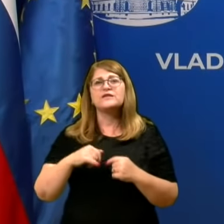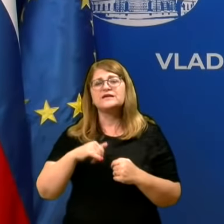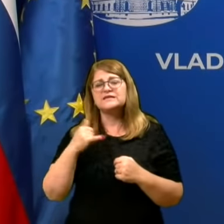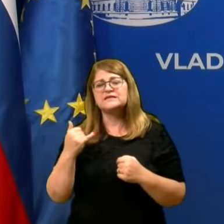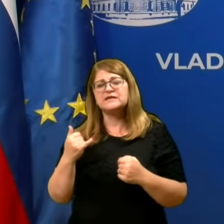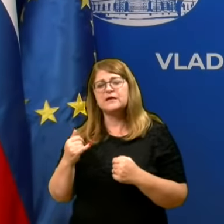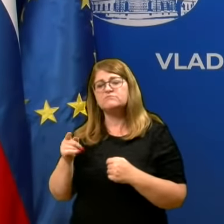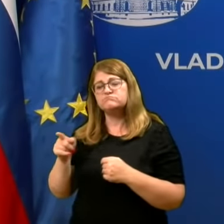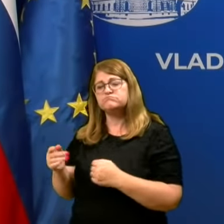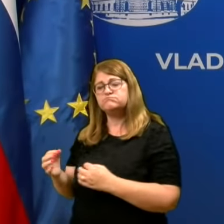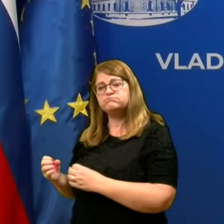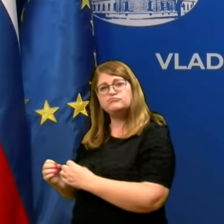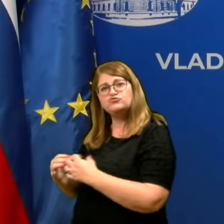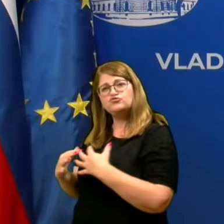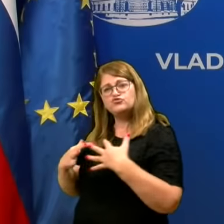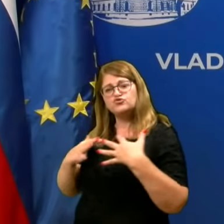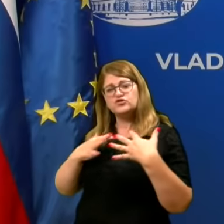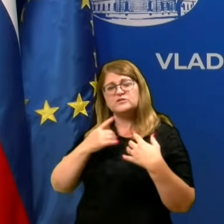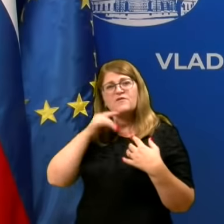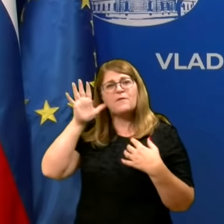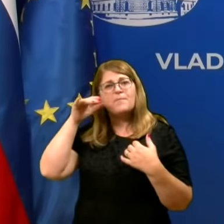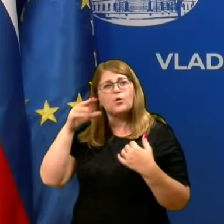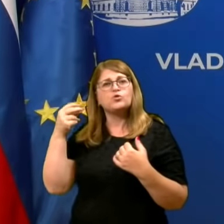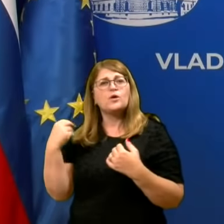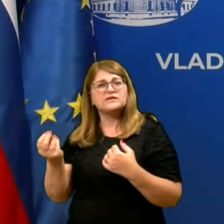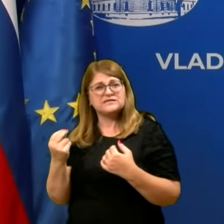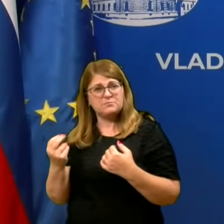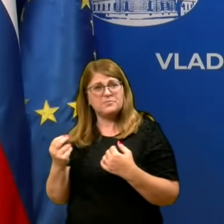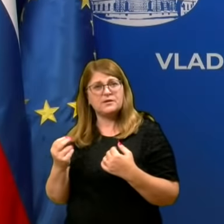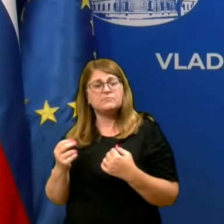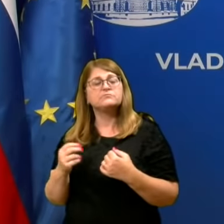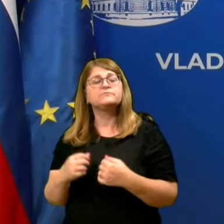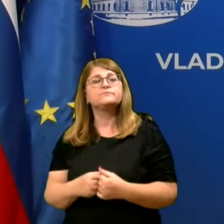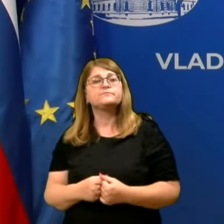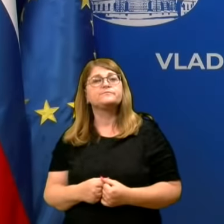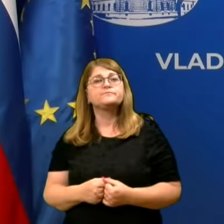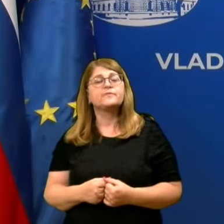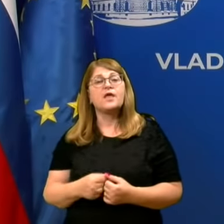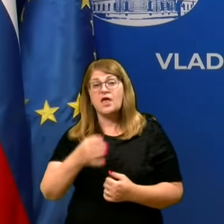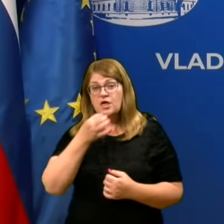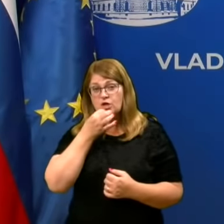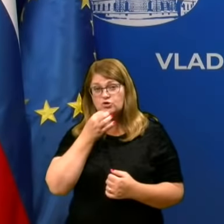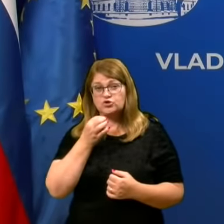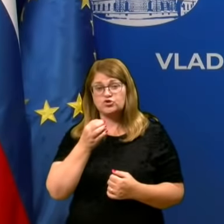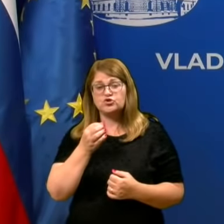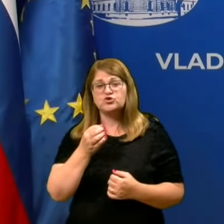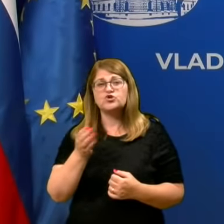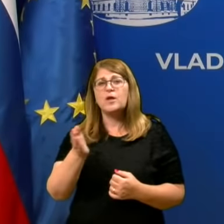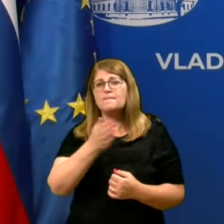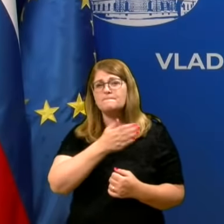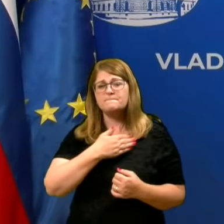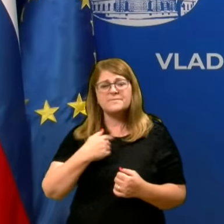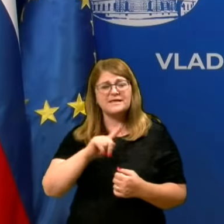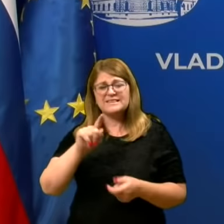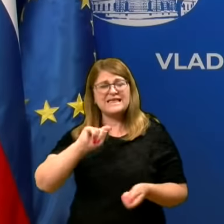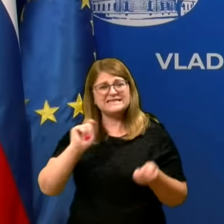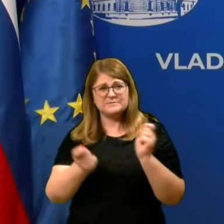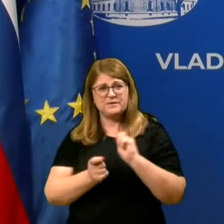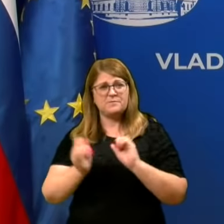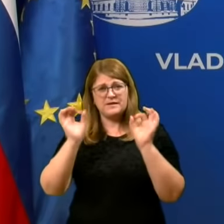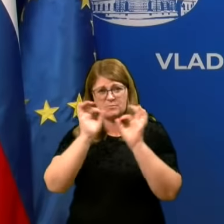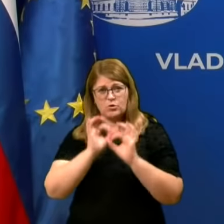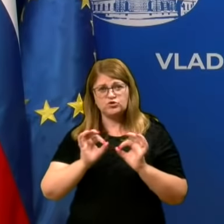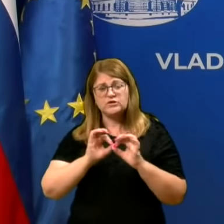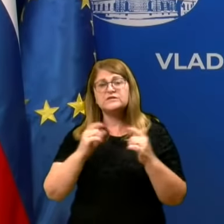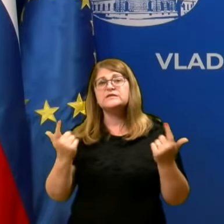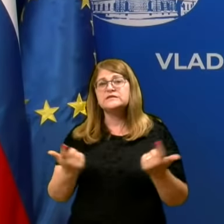razširil tudi k nam, se pravi nekje Makedonija, Srbija, ste tri do štiri tedne pred nami in če mi pravzaprav ne ukrenemo ni česar, nič se